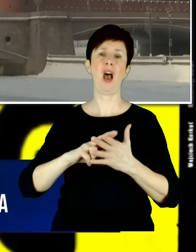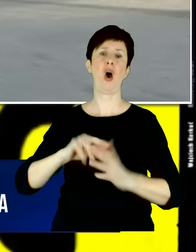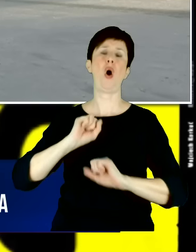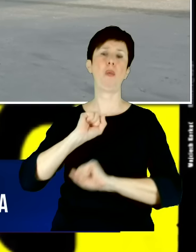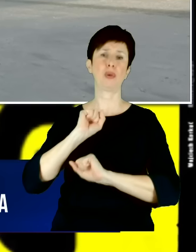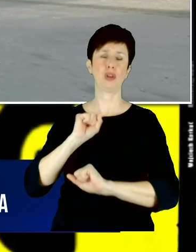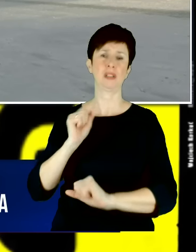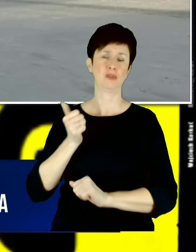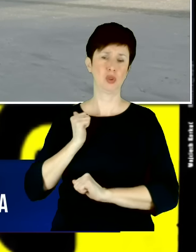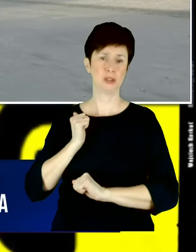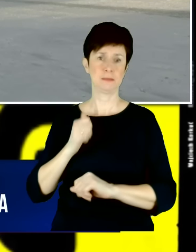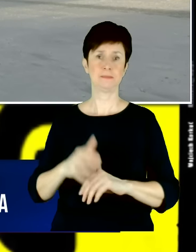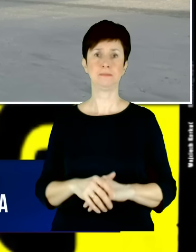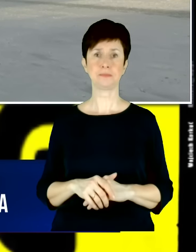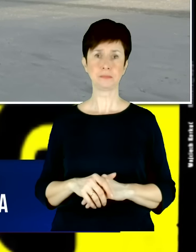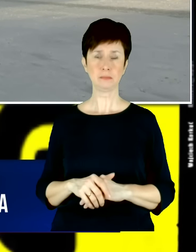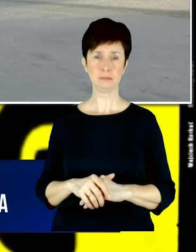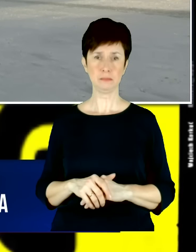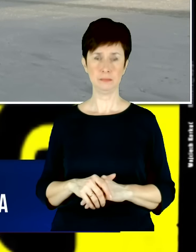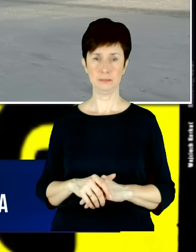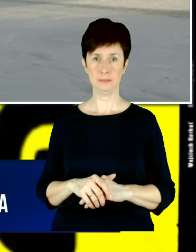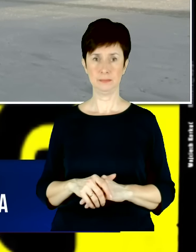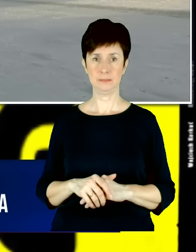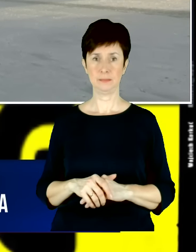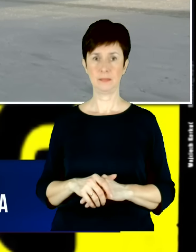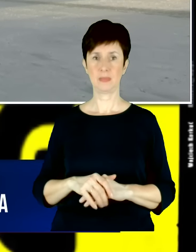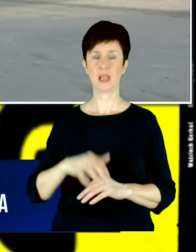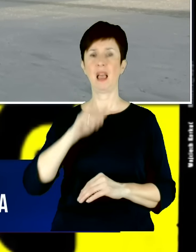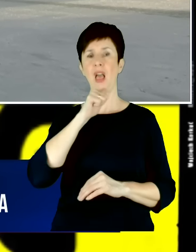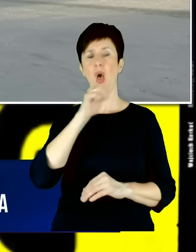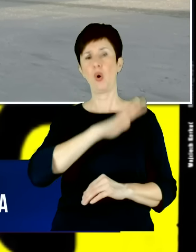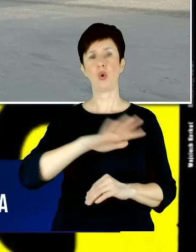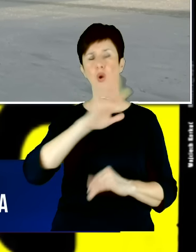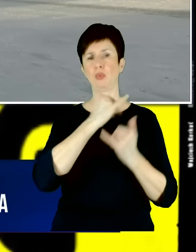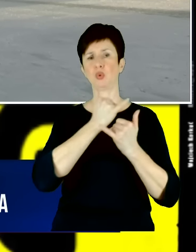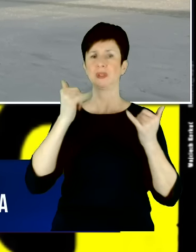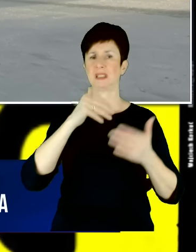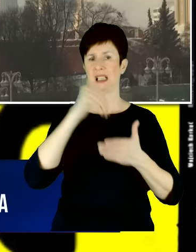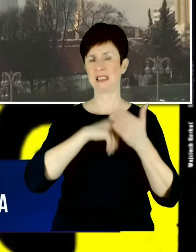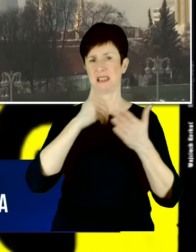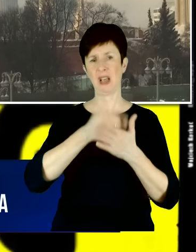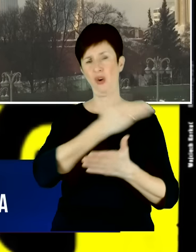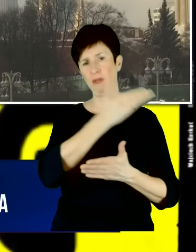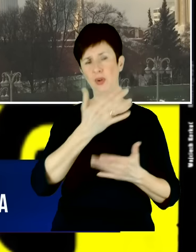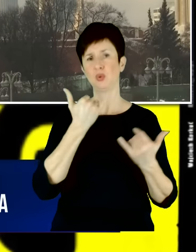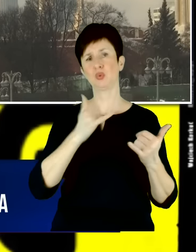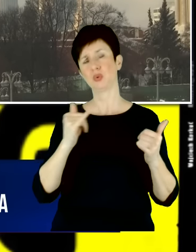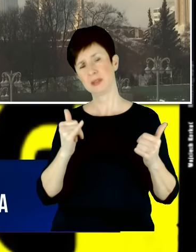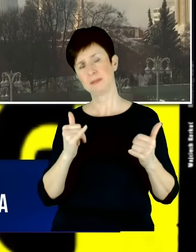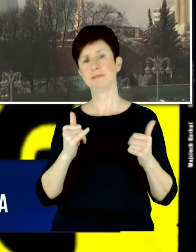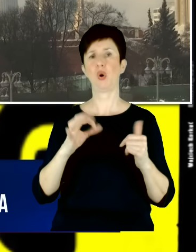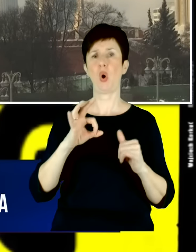Mamy do czynienia w Europie z różnymi postawami, z różnymi podejściami do kwestii zbrojen.